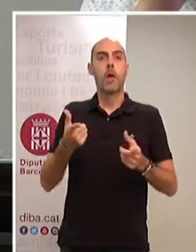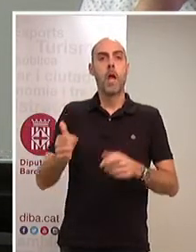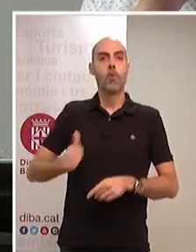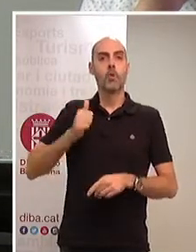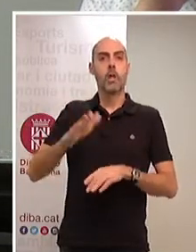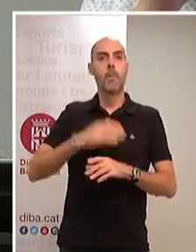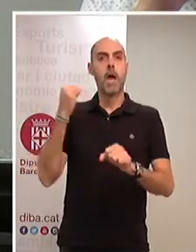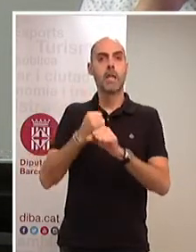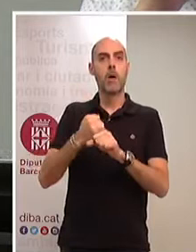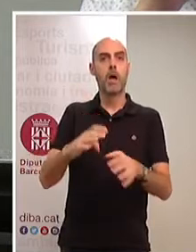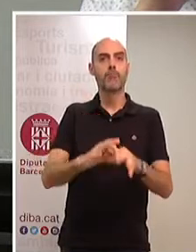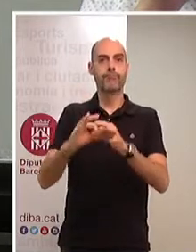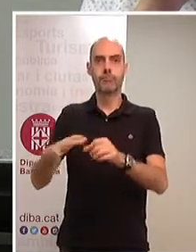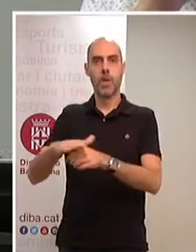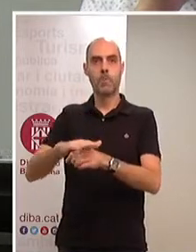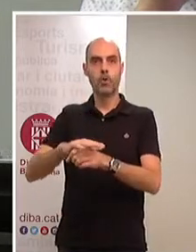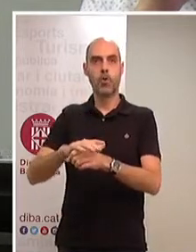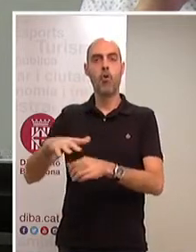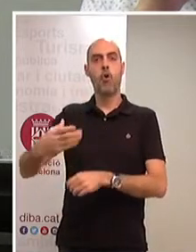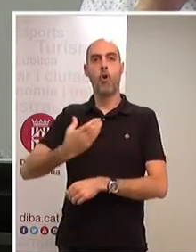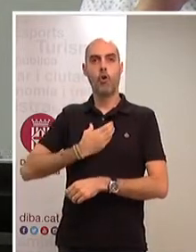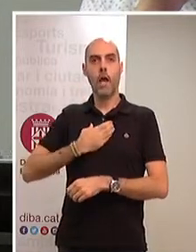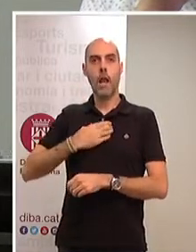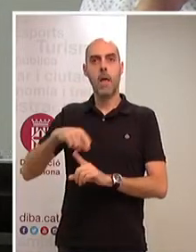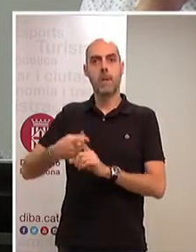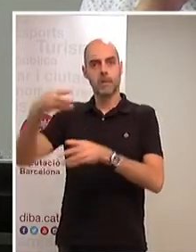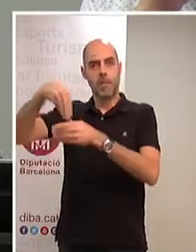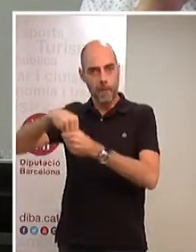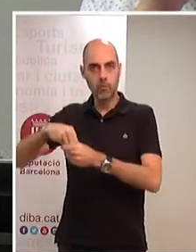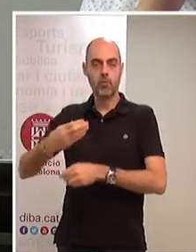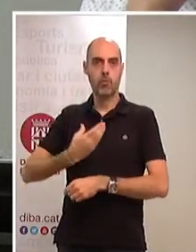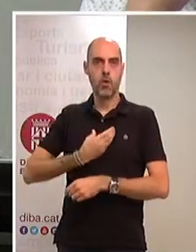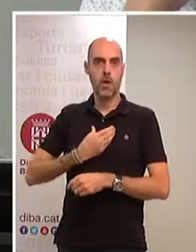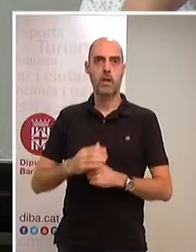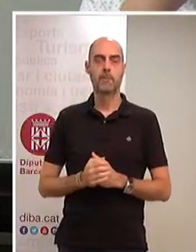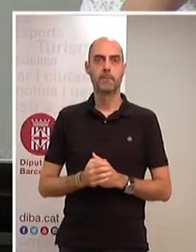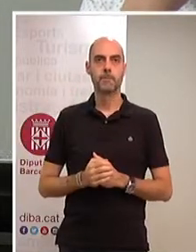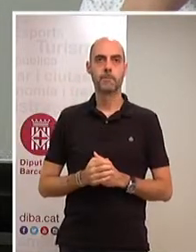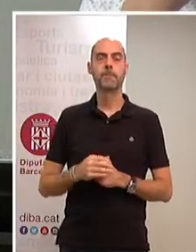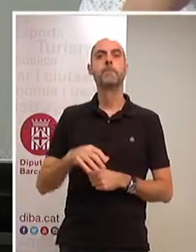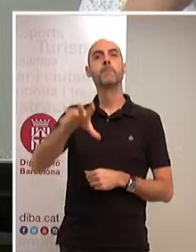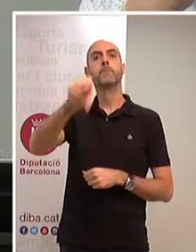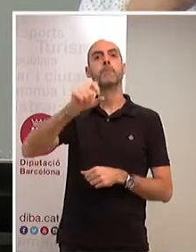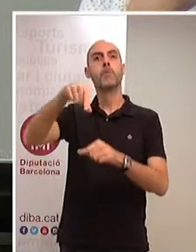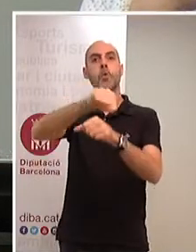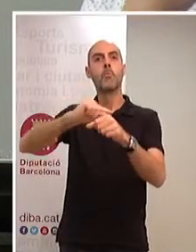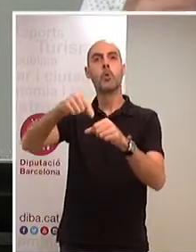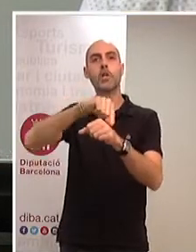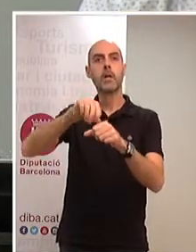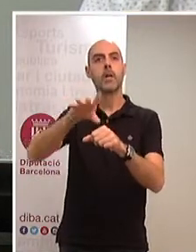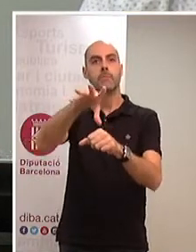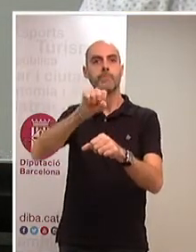local, conjuntament amb el món local. Sempre he volgut entendre la política des del servei a la ciutadania,